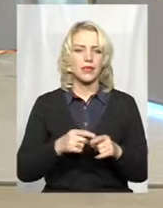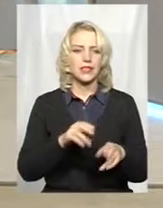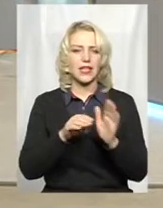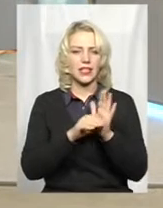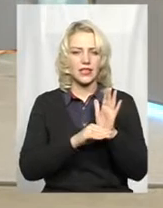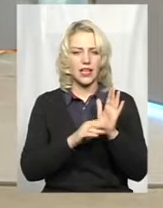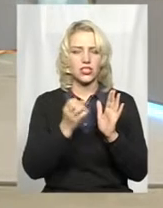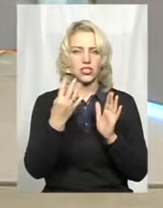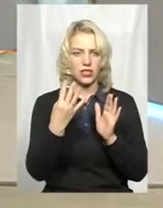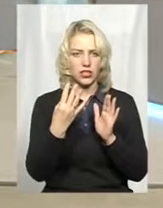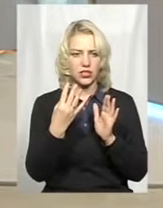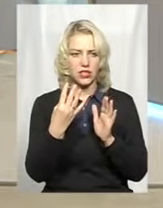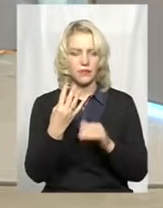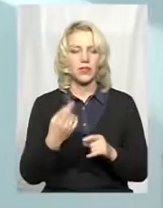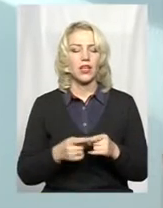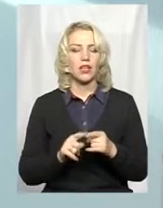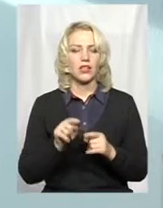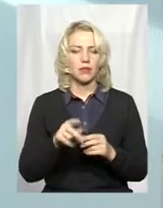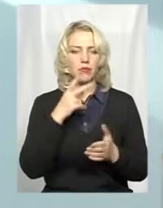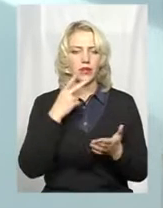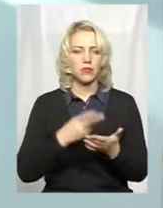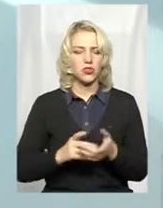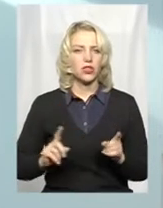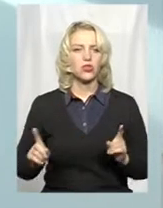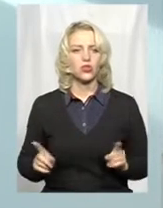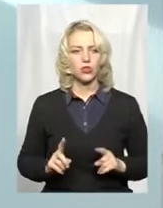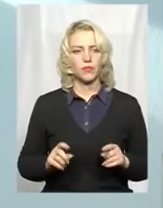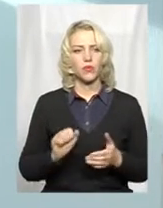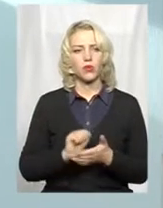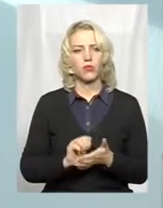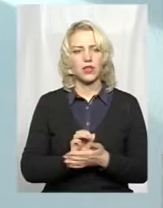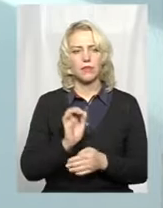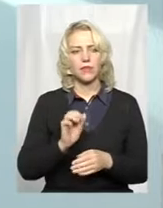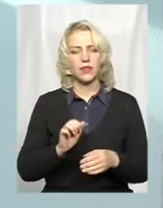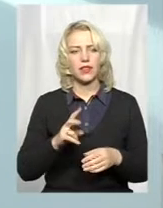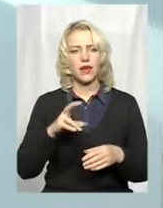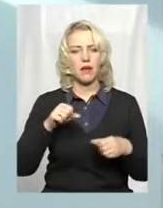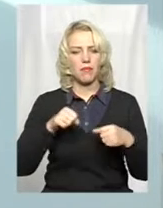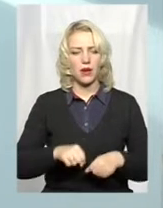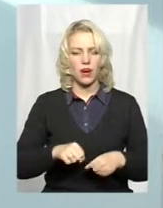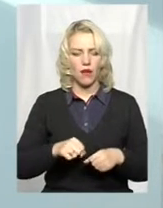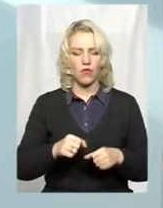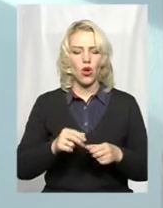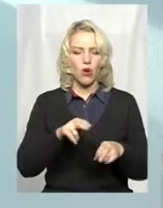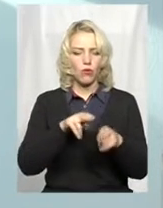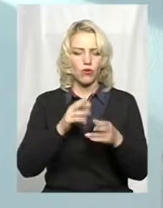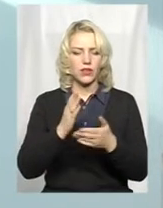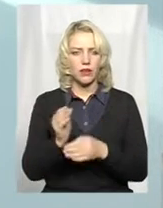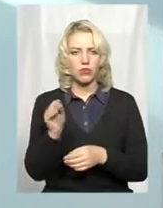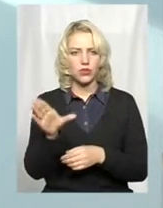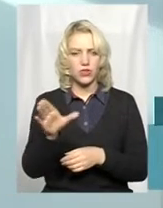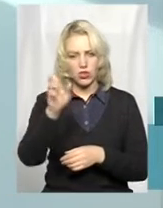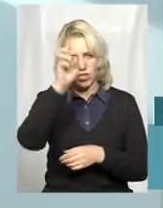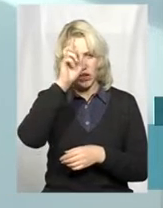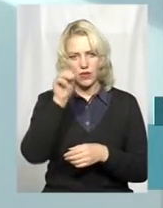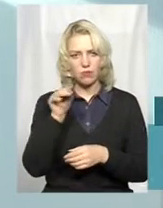14, значить, передбачає, що документами на право полювання є посвідчення мисливця, державне посвідчення